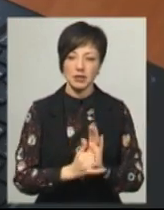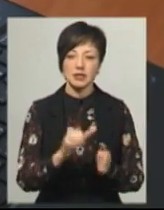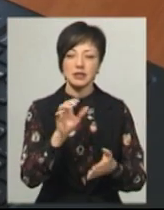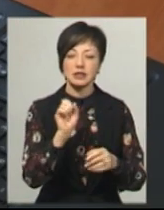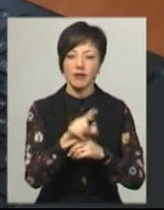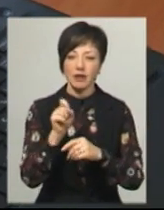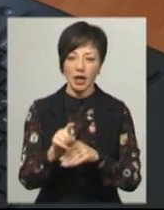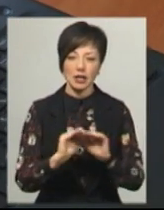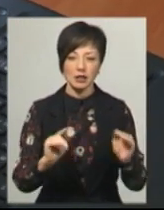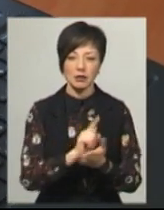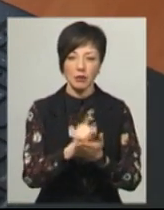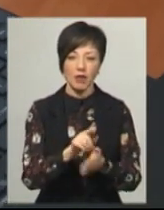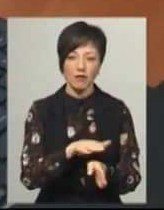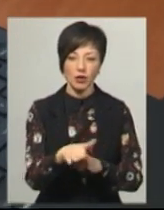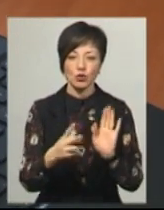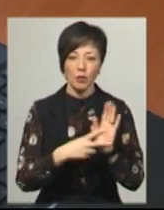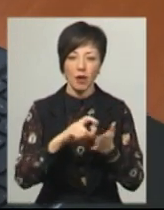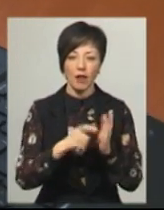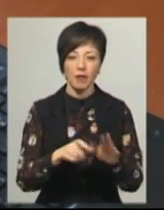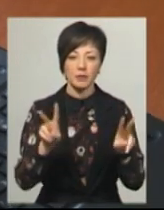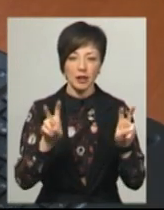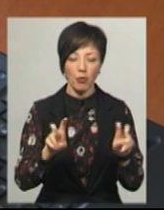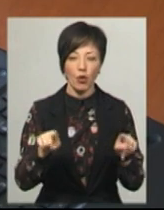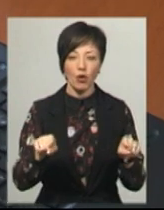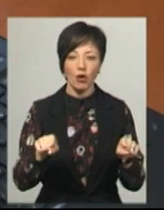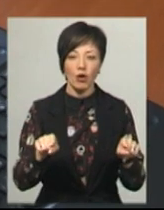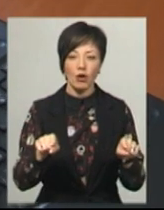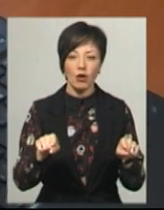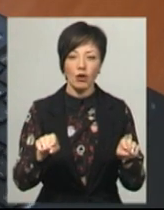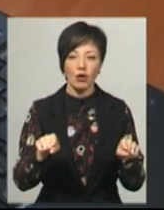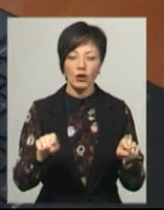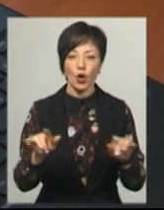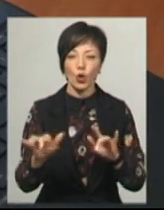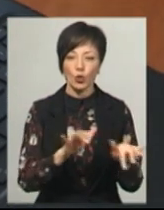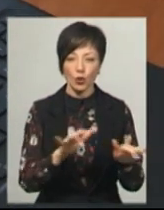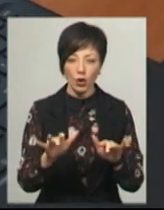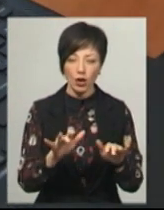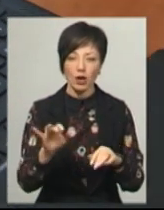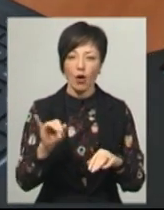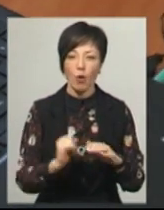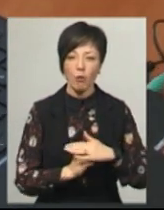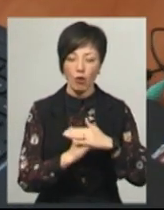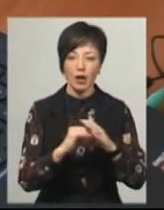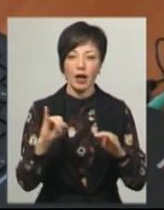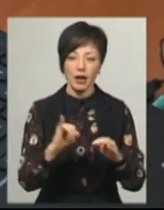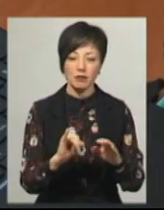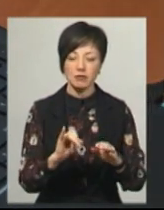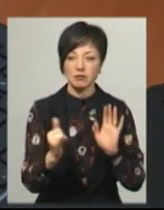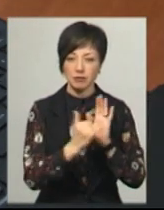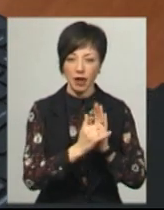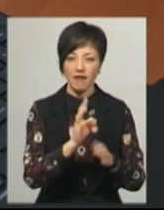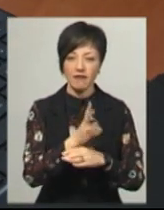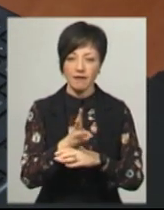Зараз у нас в 7 класі йде тема «Опора і рух», і я їм вже виклала відео, яке вони мають